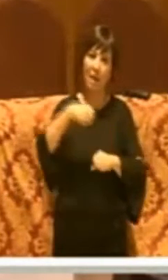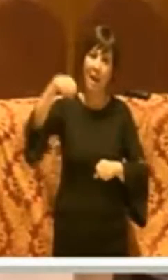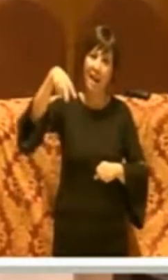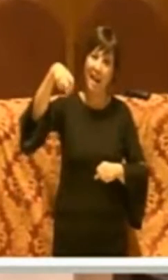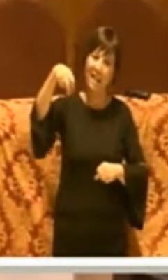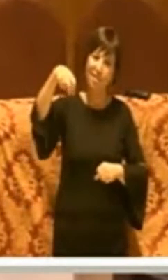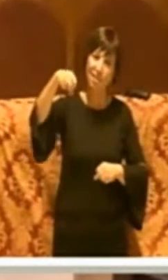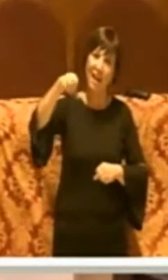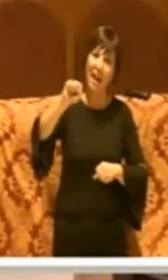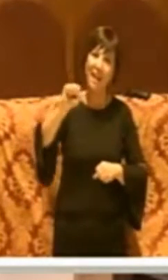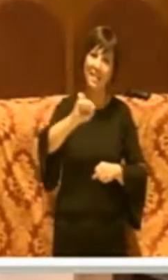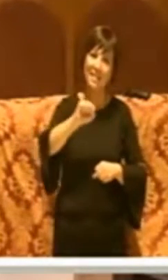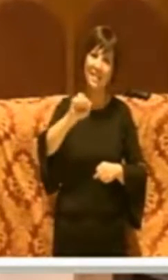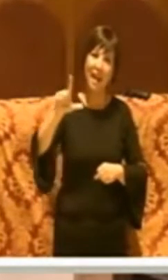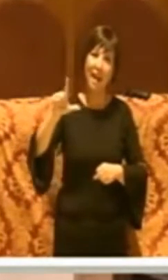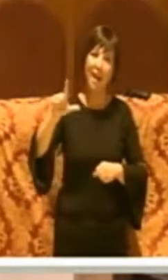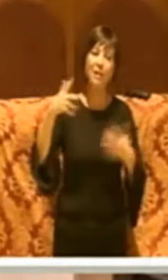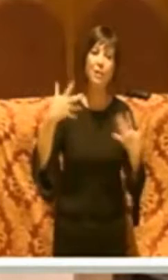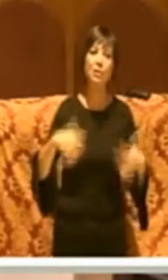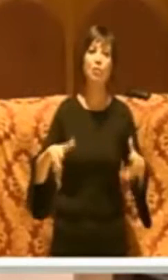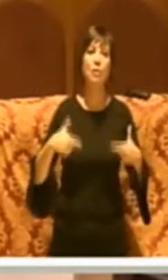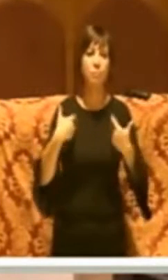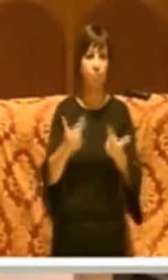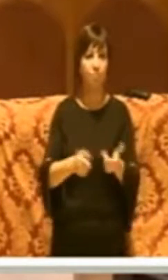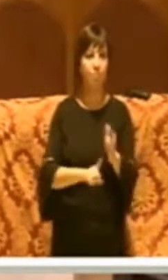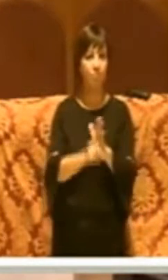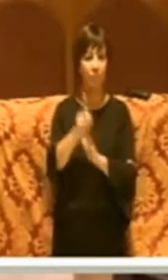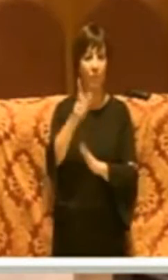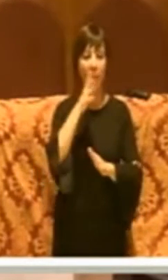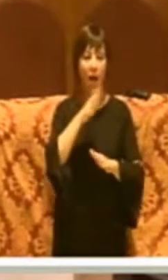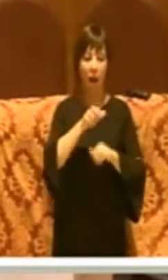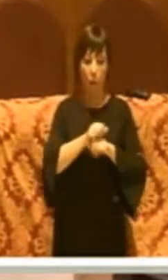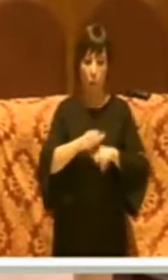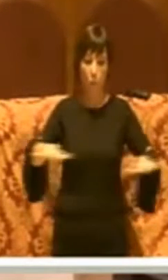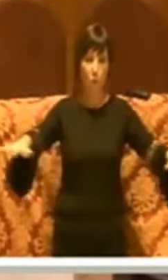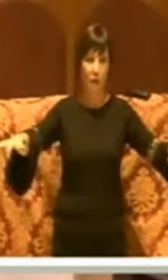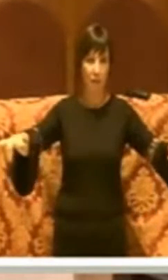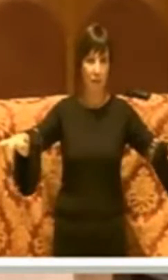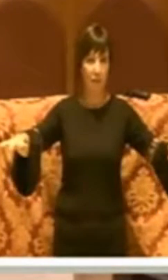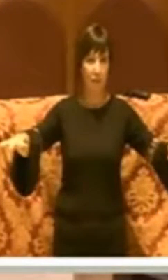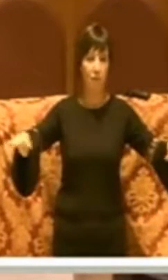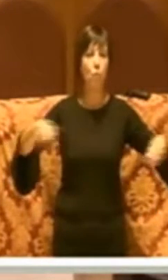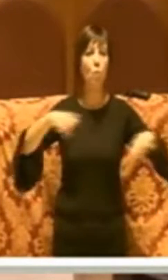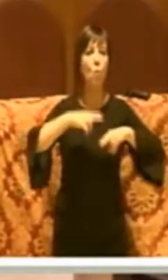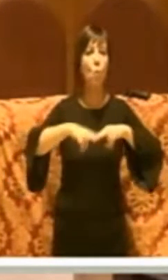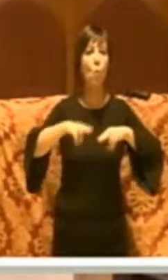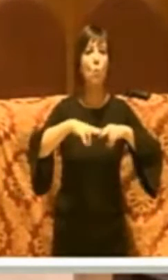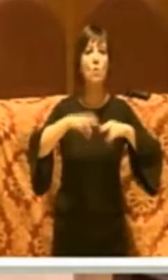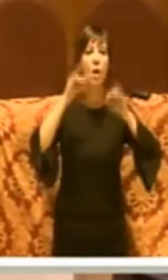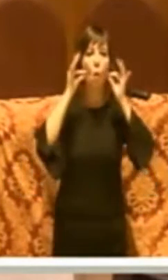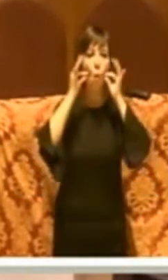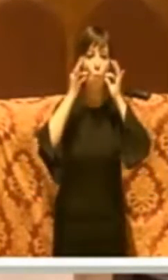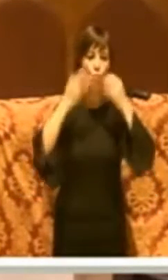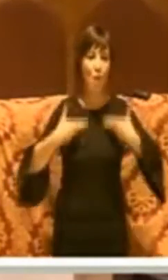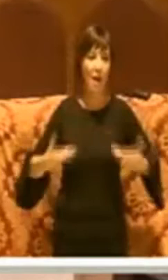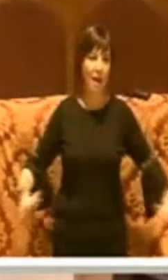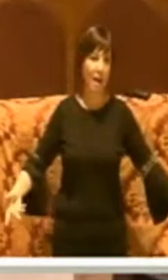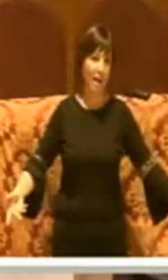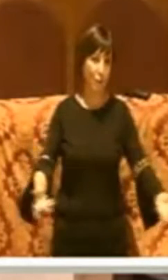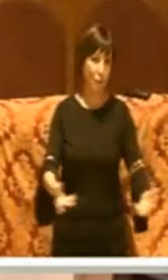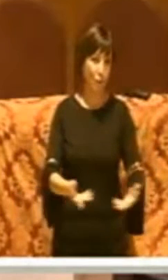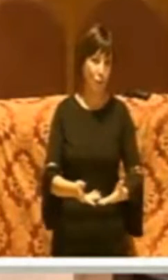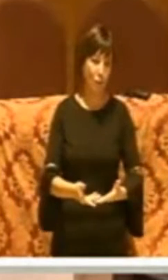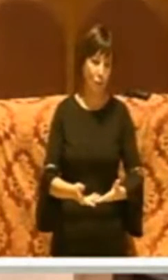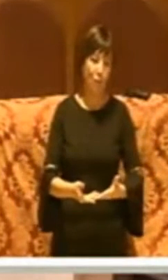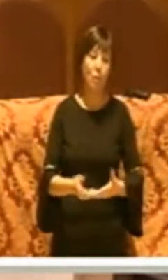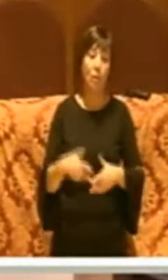2 ad Arzial sta portando acqua ad uso umano cioè pensate